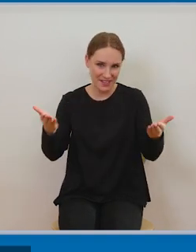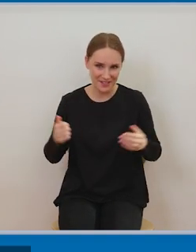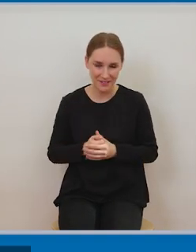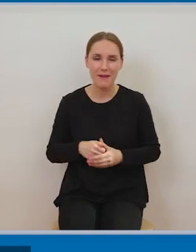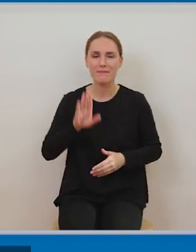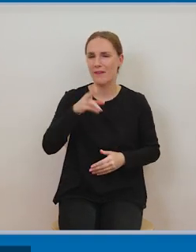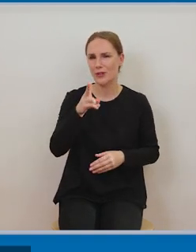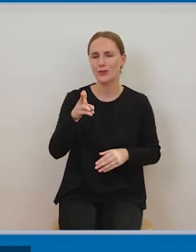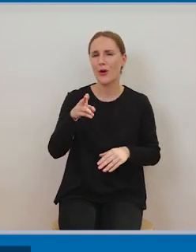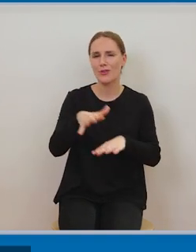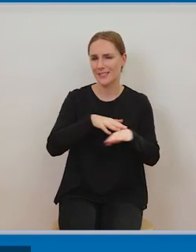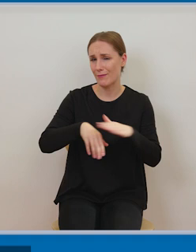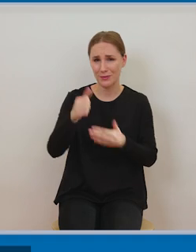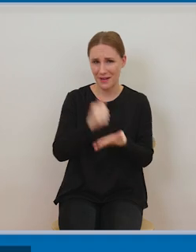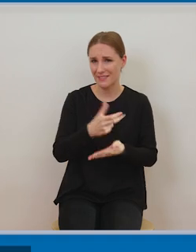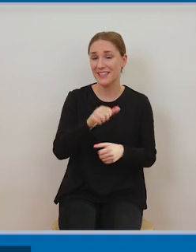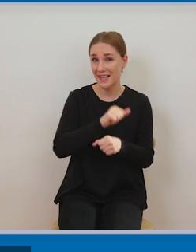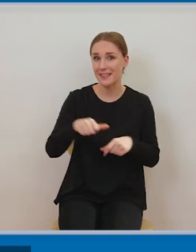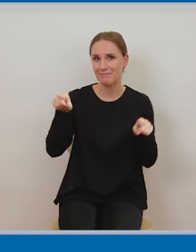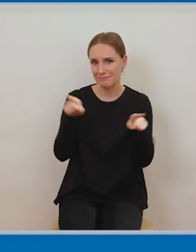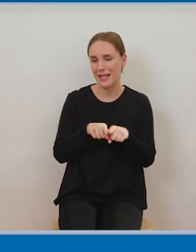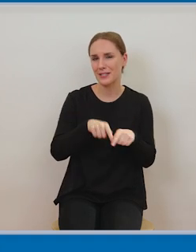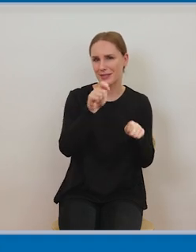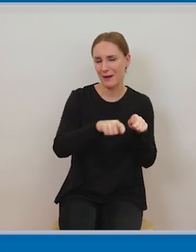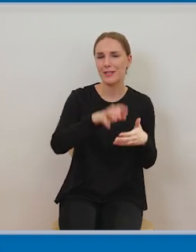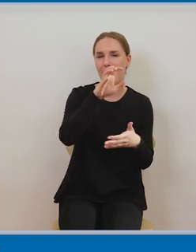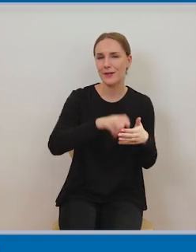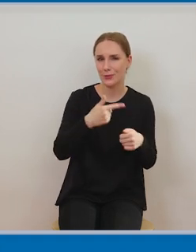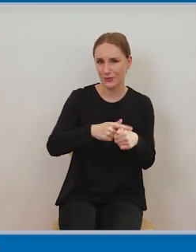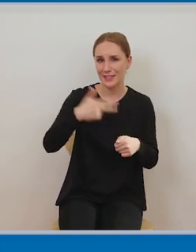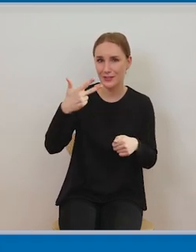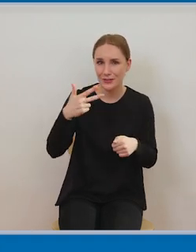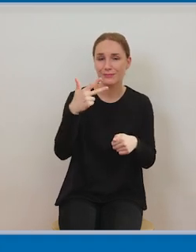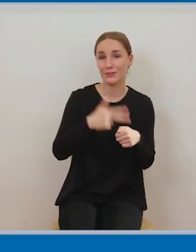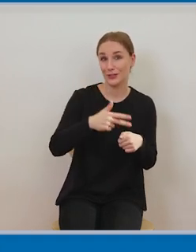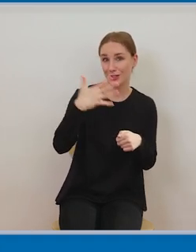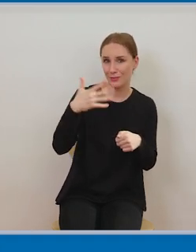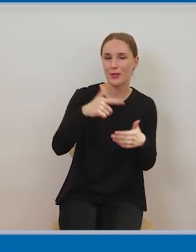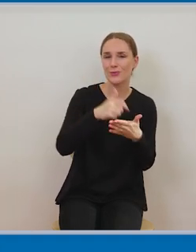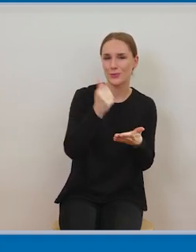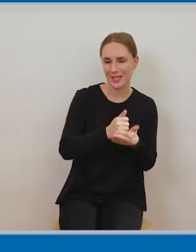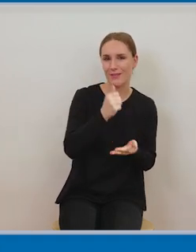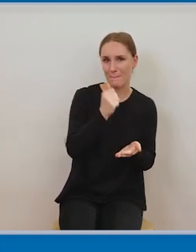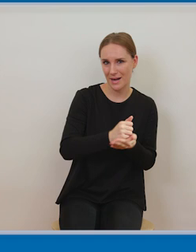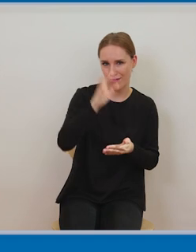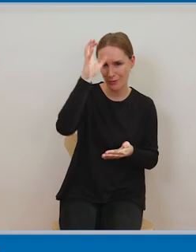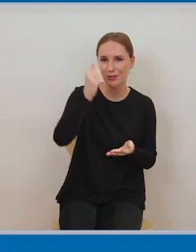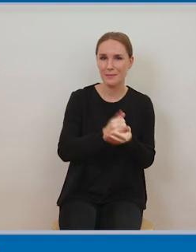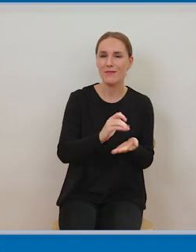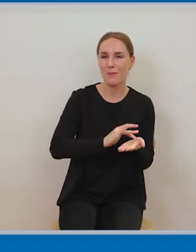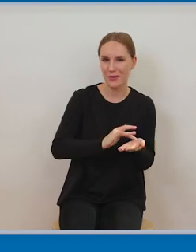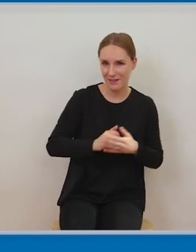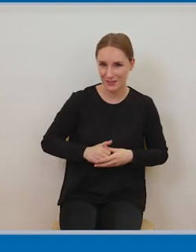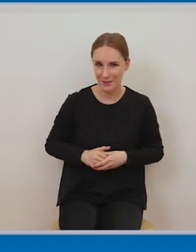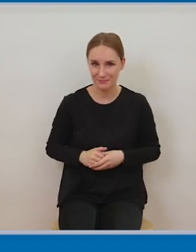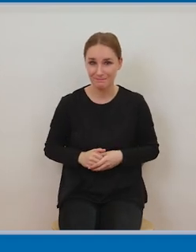innych aktywnościach także poza uczelnianych wiedzieć jakie granice dozwolonego korzystania są przewidziane przez